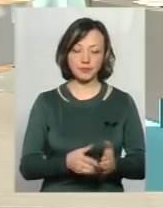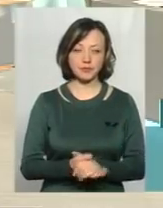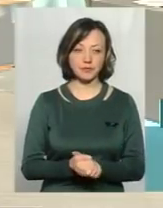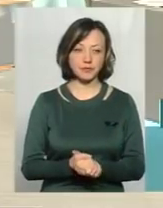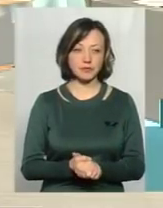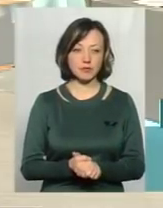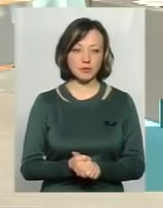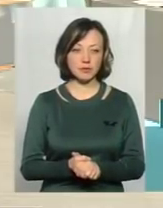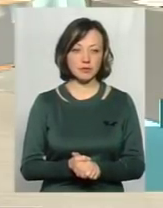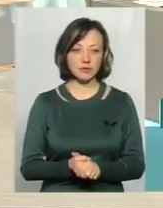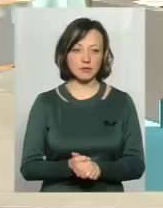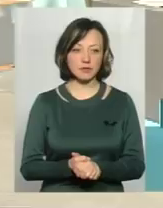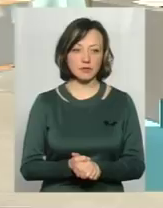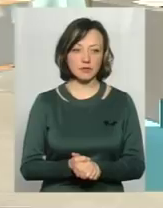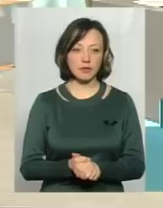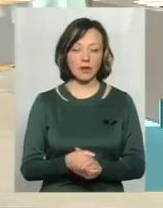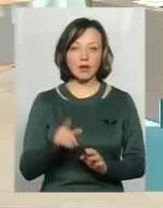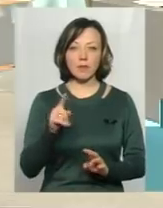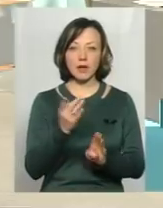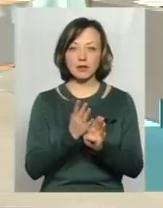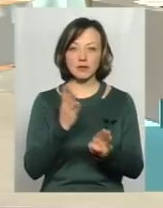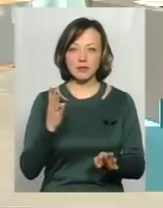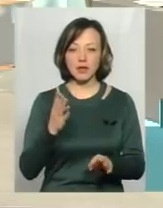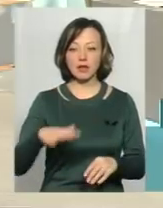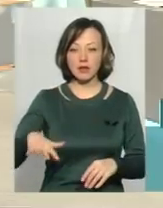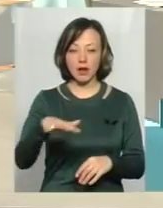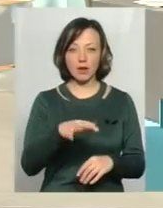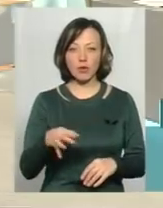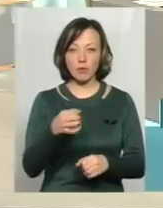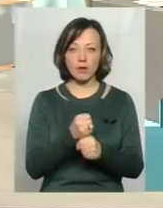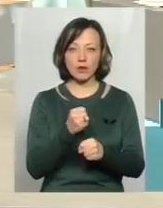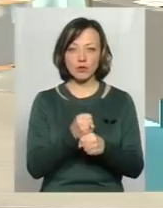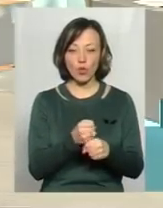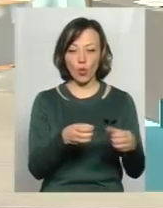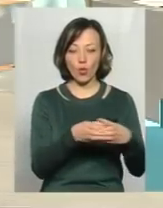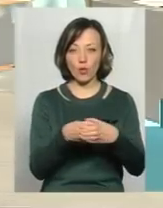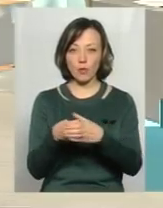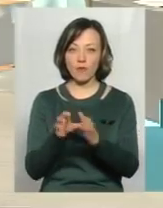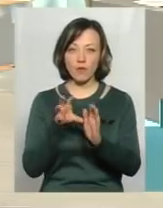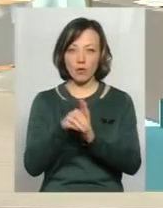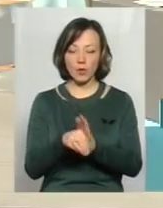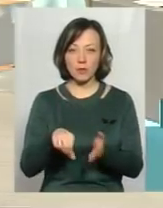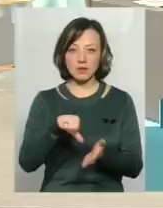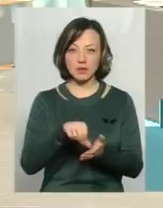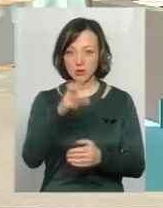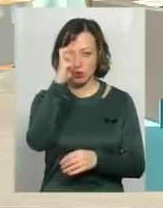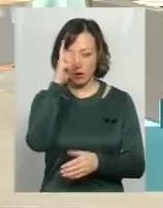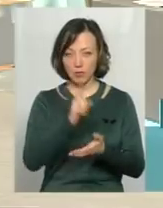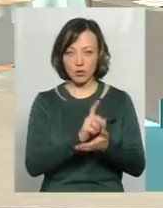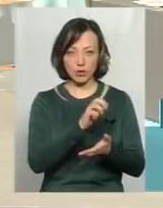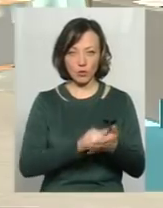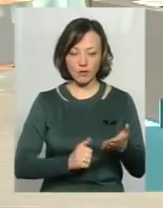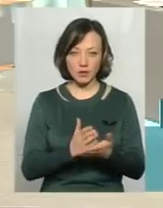перш за все, ми всі з вами знаємо, що на теренах області працюють мобільні групи, до складу який входять представники Державної фіскальної